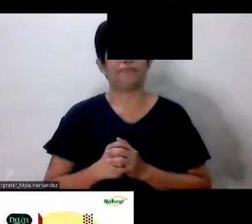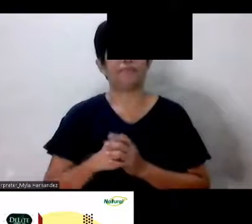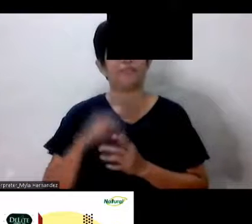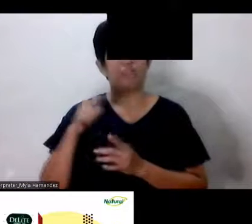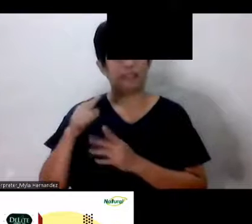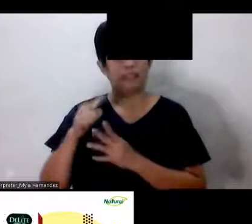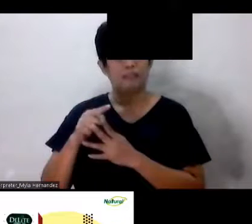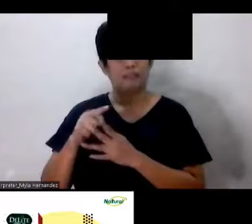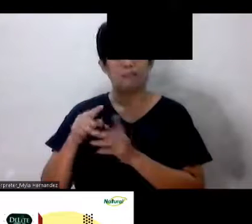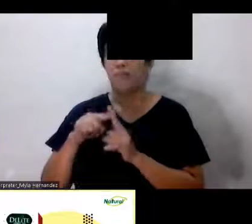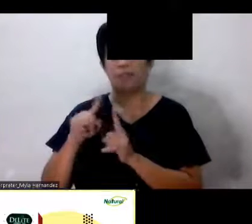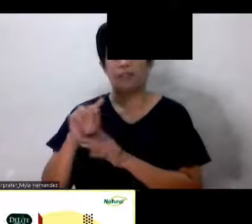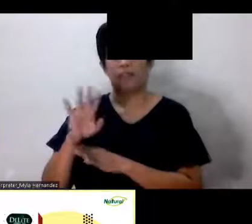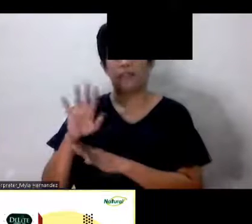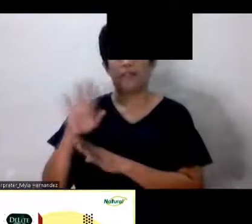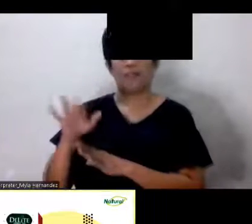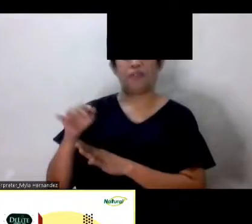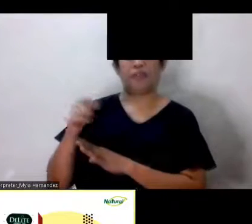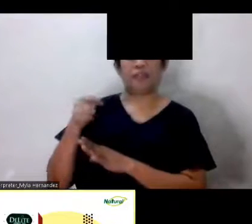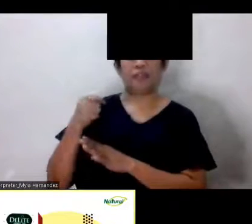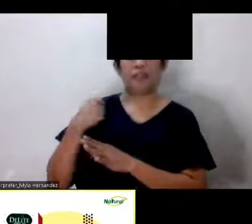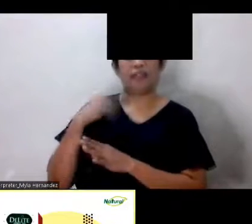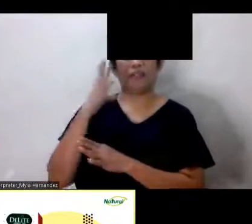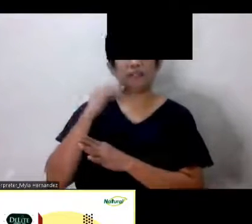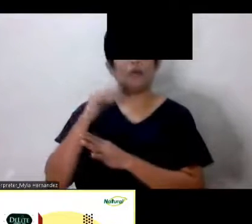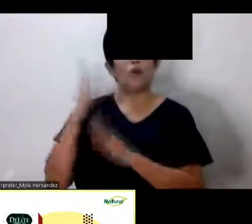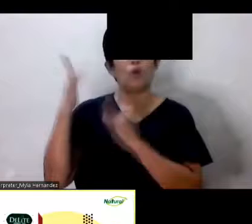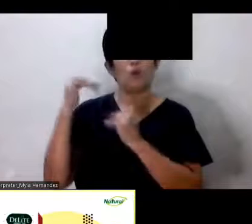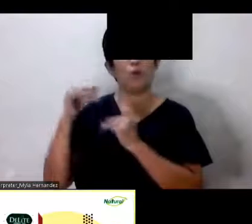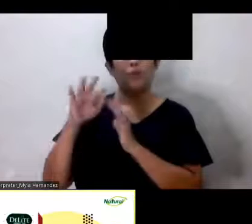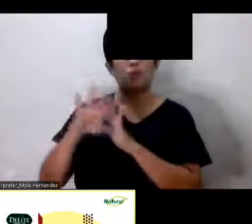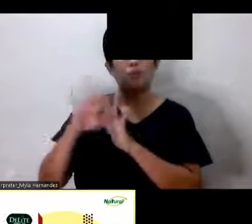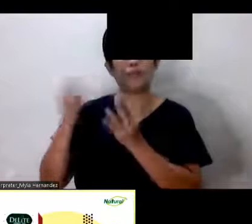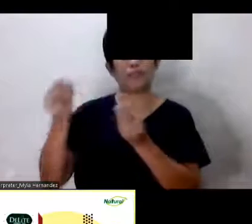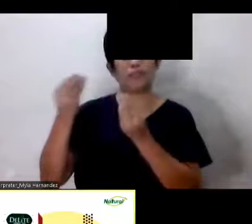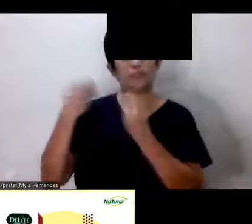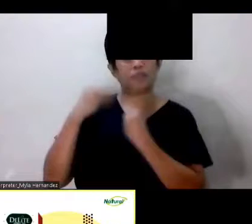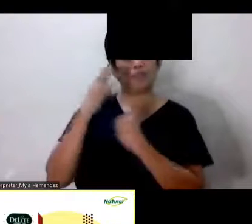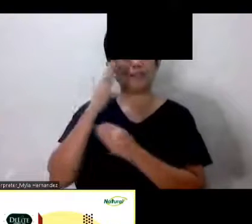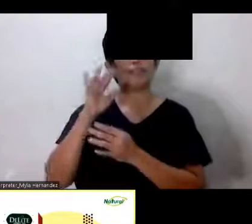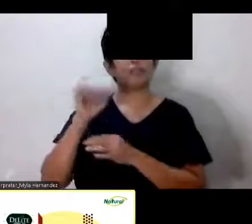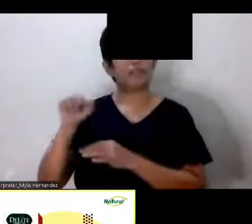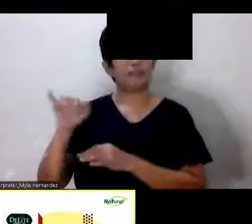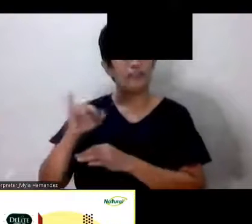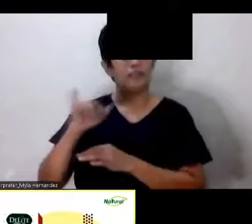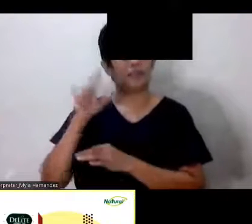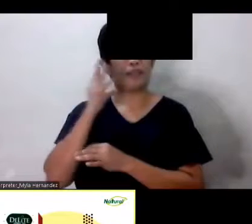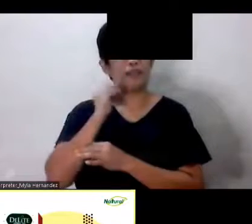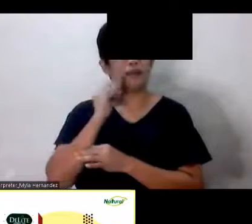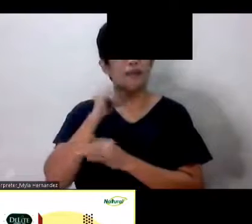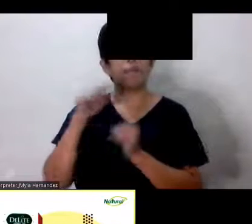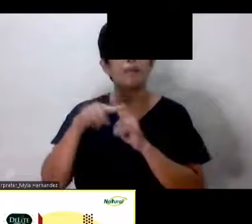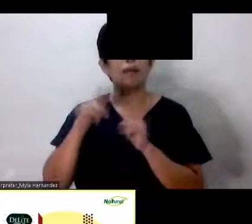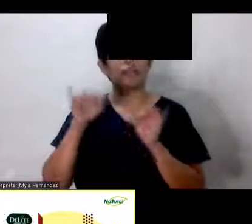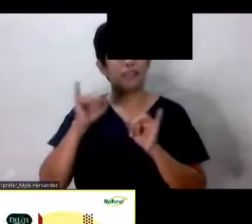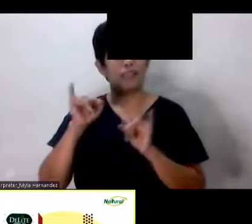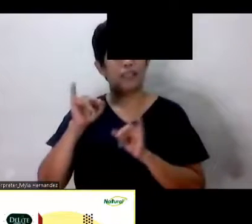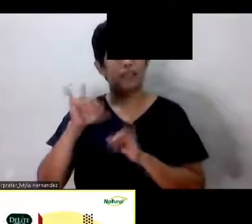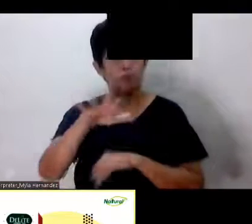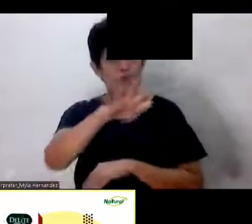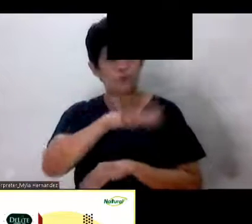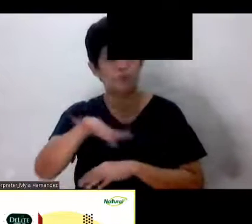hindi ko pa nararanasan at sana huwag ako bigyan ng ganyang karanasan Okay Pero dun sa mga may mataas na